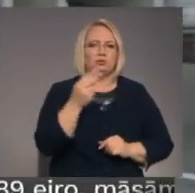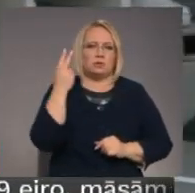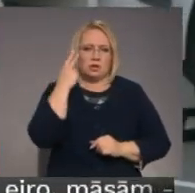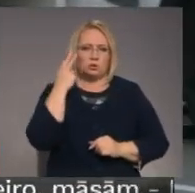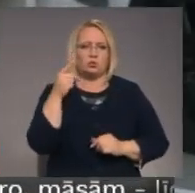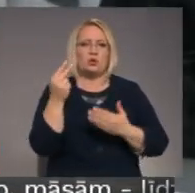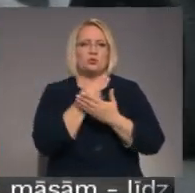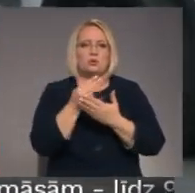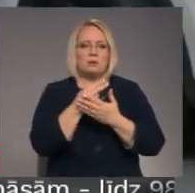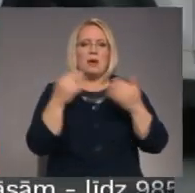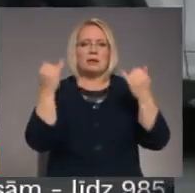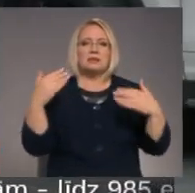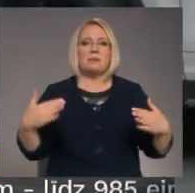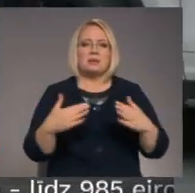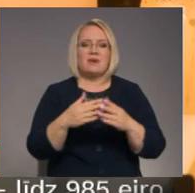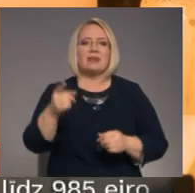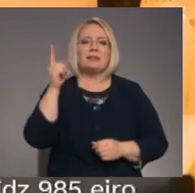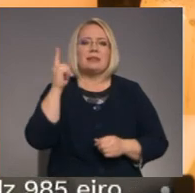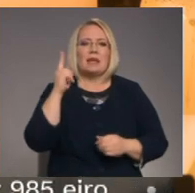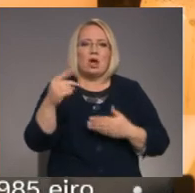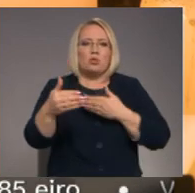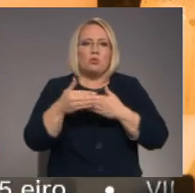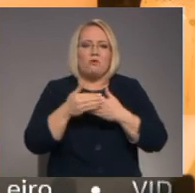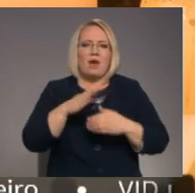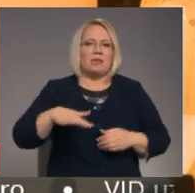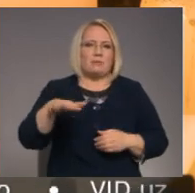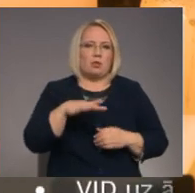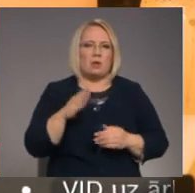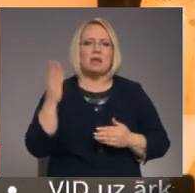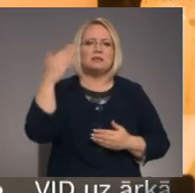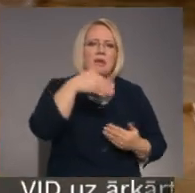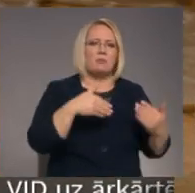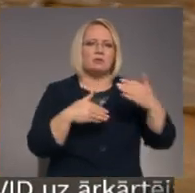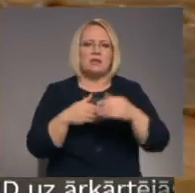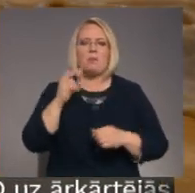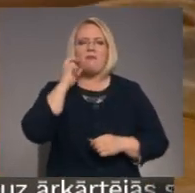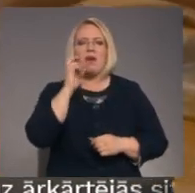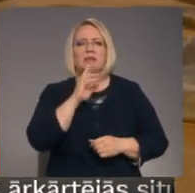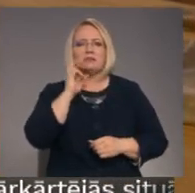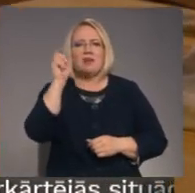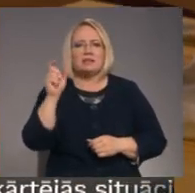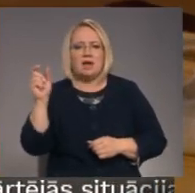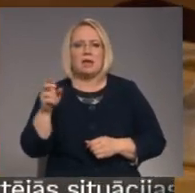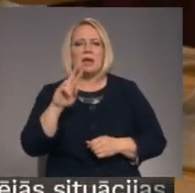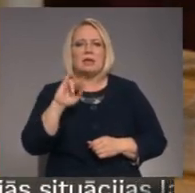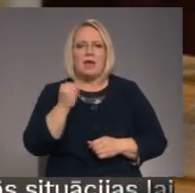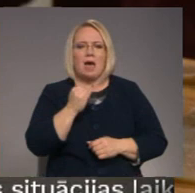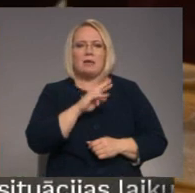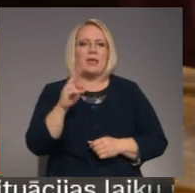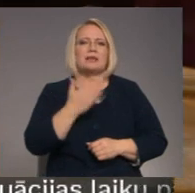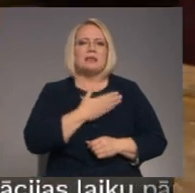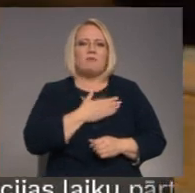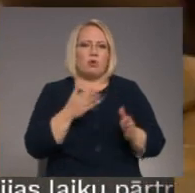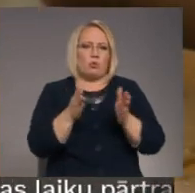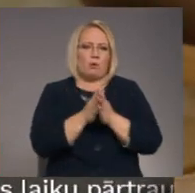ka arī Ziemassvētki jāsina tikai tuvākajā ģimenes lokā, neciemojoties pie vecvecākiem, ja viena dzīvojot ar viņiem kopā